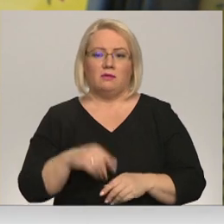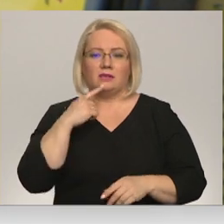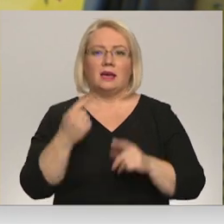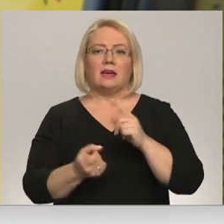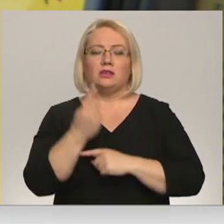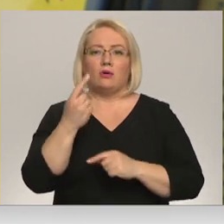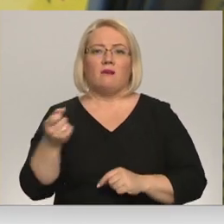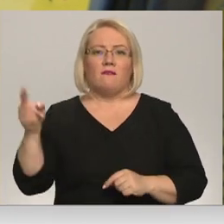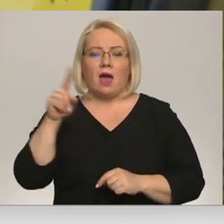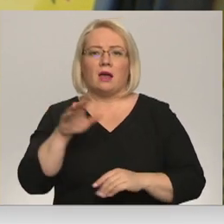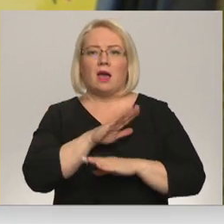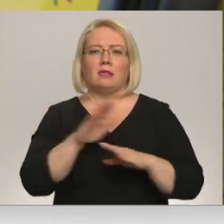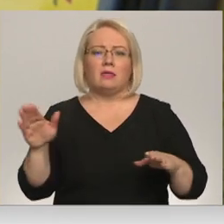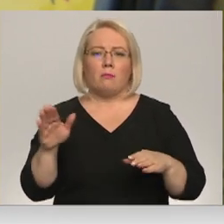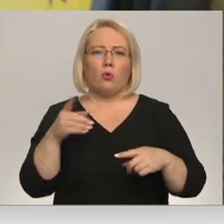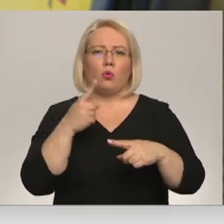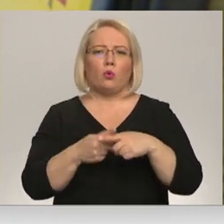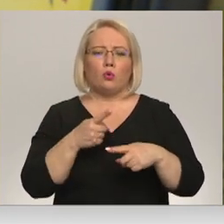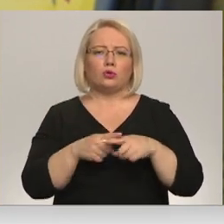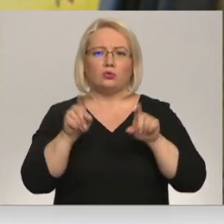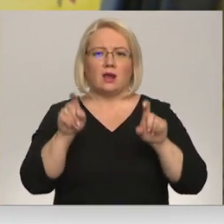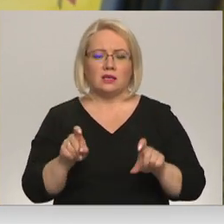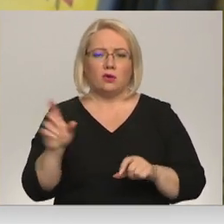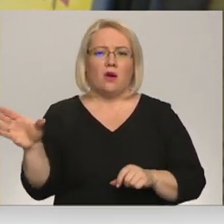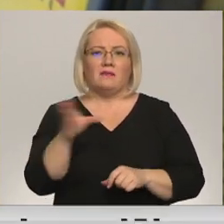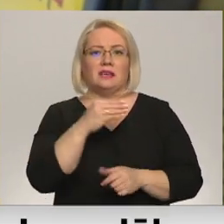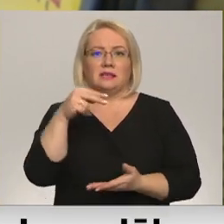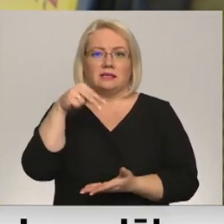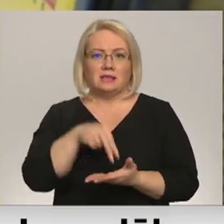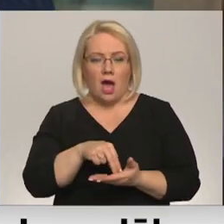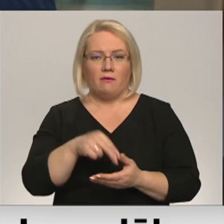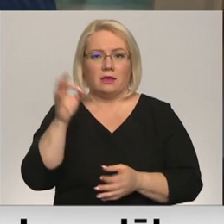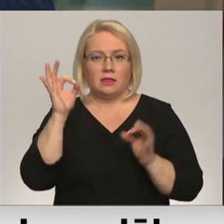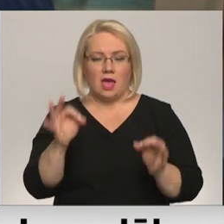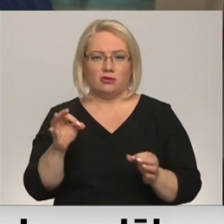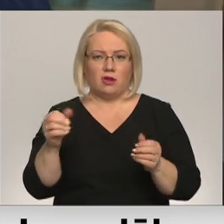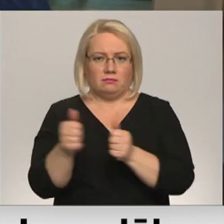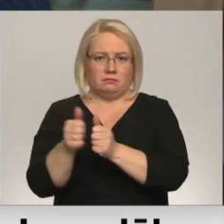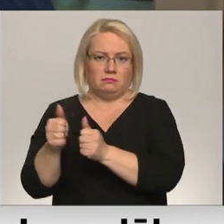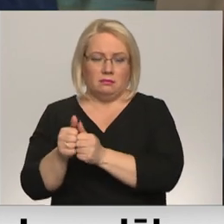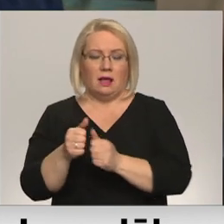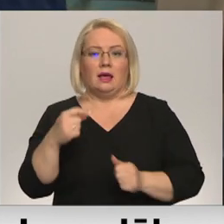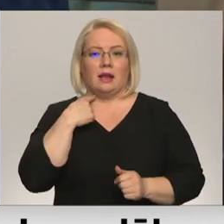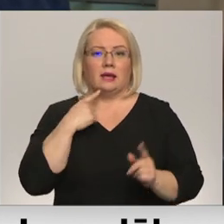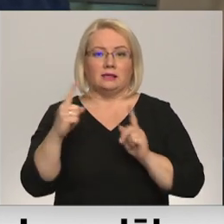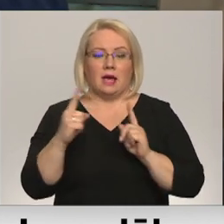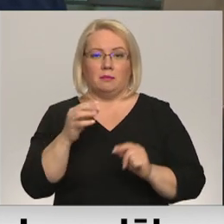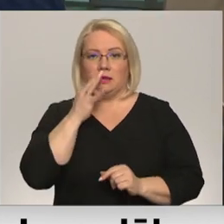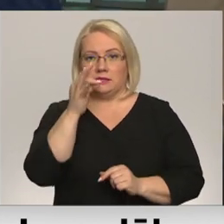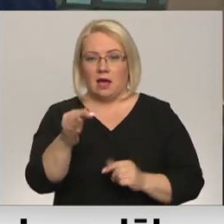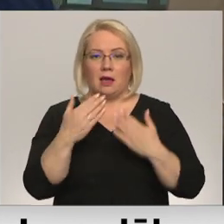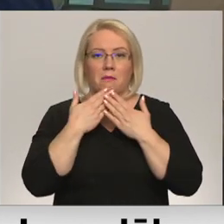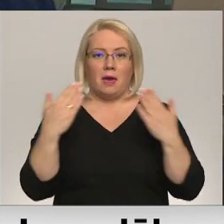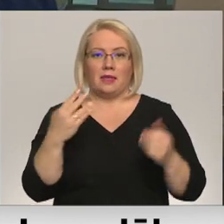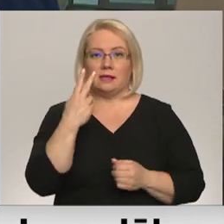ja nebūtu tie krusti uz krēsliem, tādēļ, ka ja stāv viss kājās, tad viņi stāv ciešāk. Uzņēmumā Rīgas satiksme atzīst, ka pēdējās